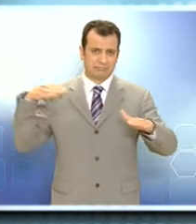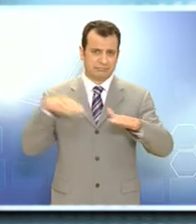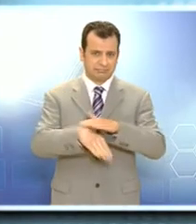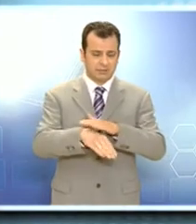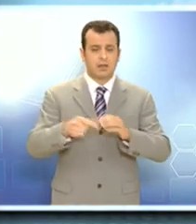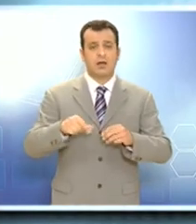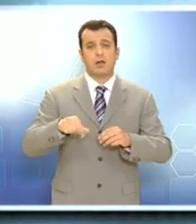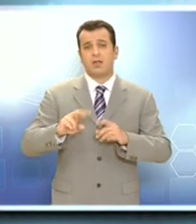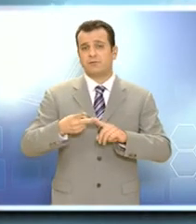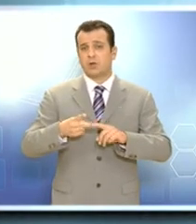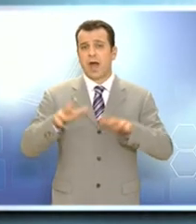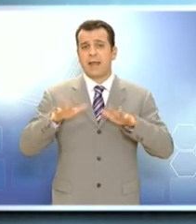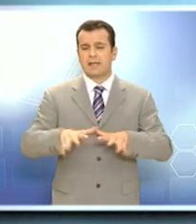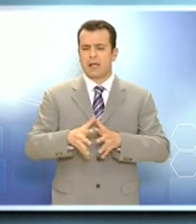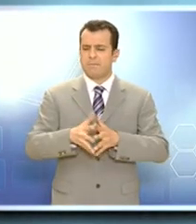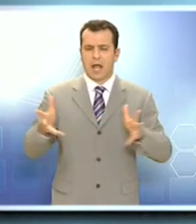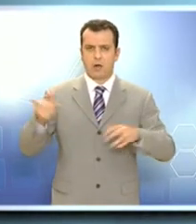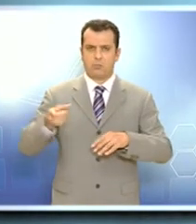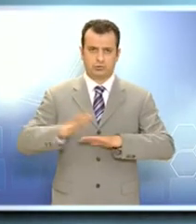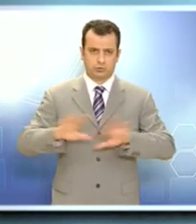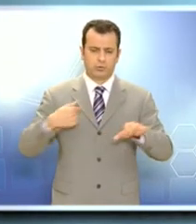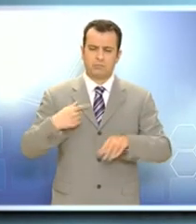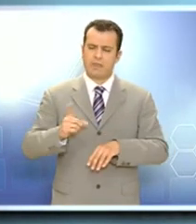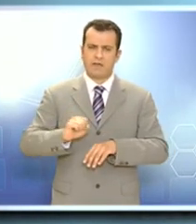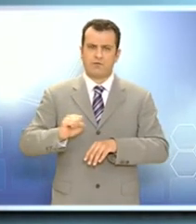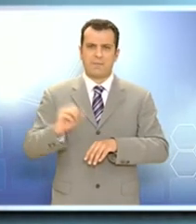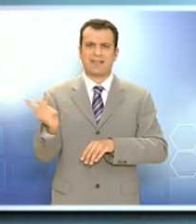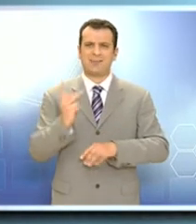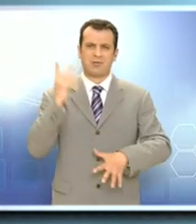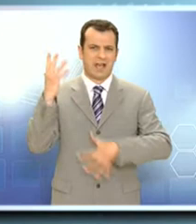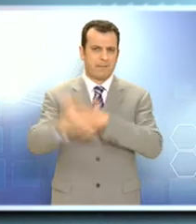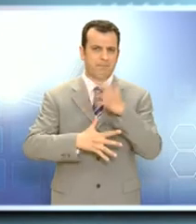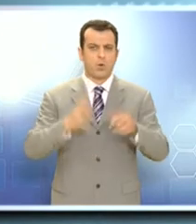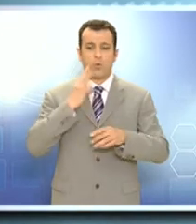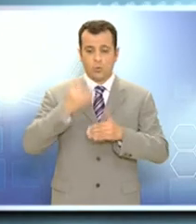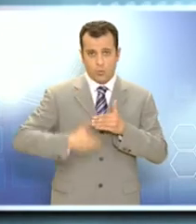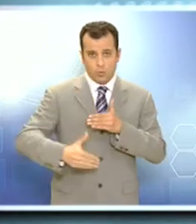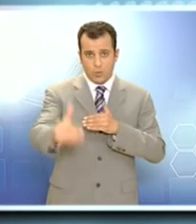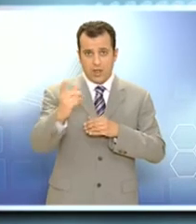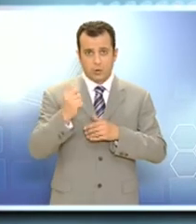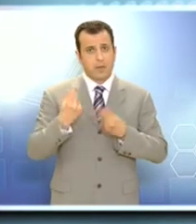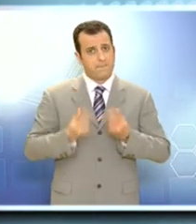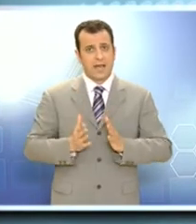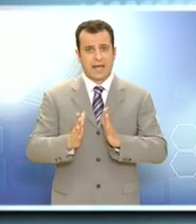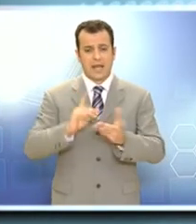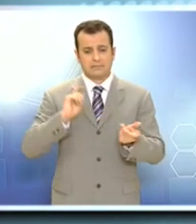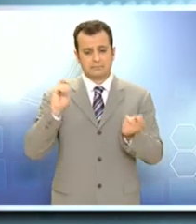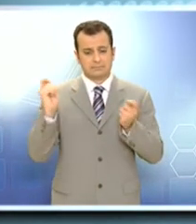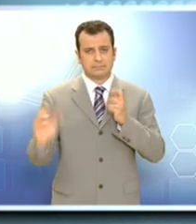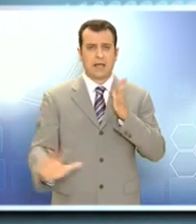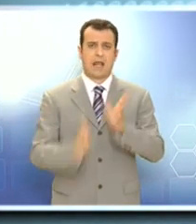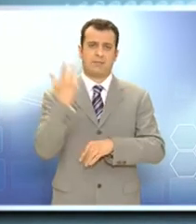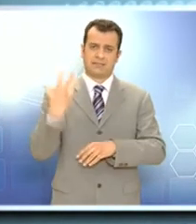μεγάλα ποσοστά ανεργίας, ο κύριος Δένδιας είπε ότι δεν φοβάται κοινωνικές αναταραχές στο μέλλον, με δεδομένο ότι θα συνεχιστεί η ανόρθωση της